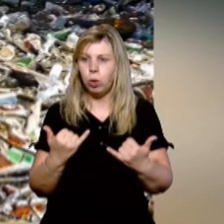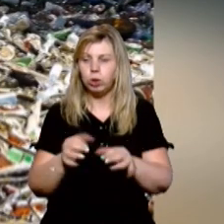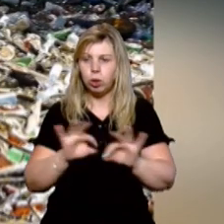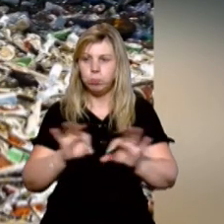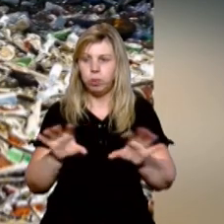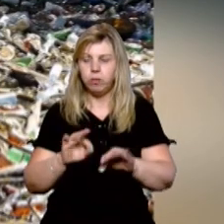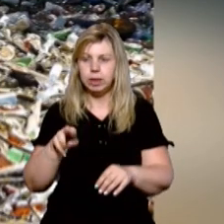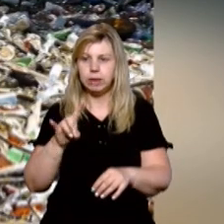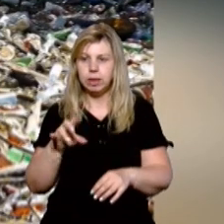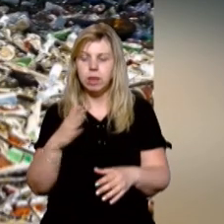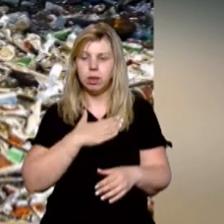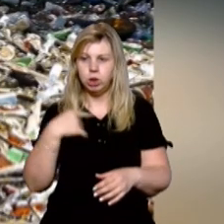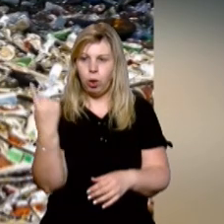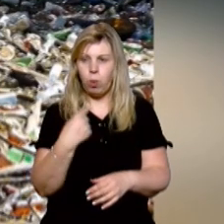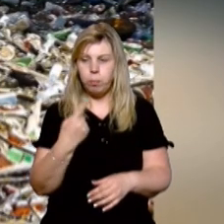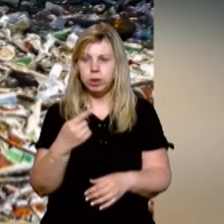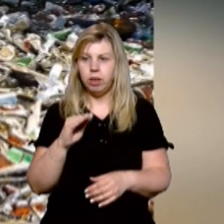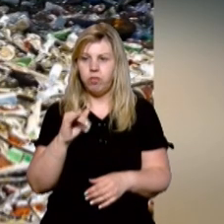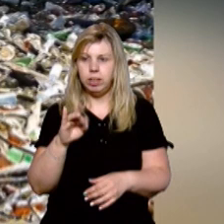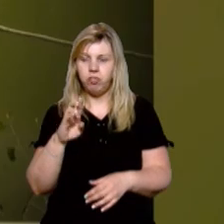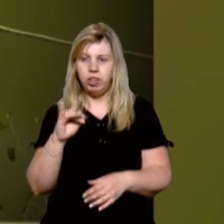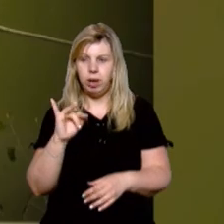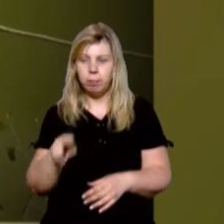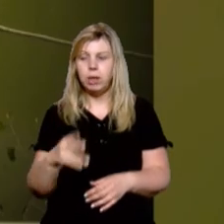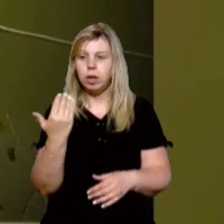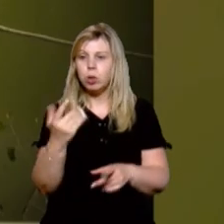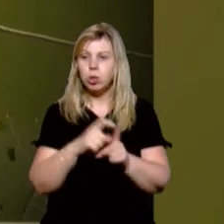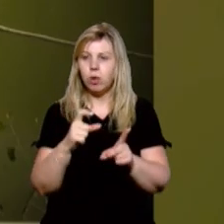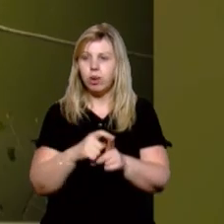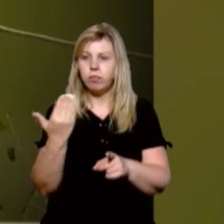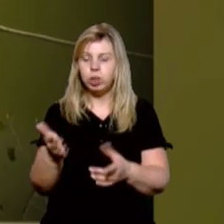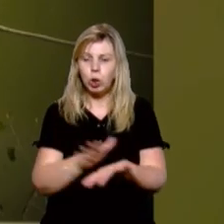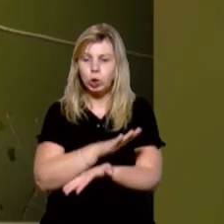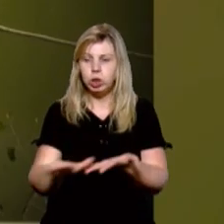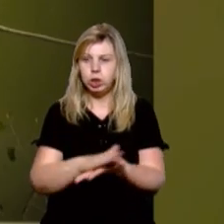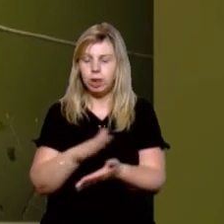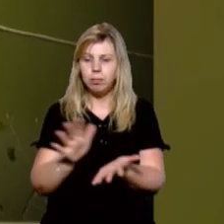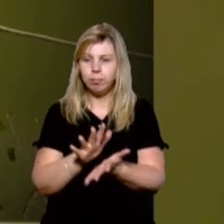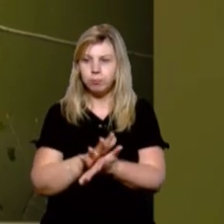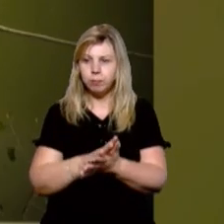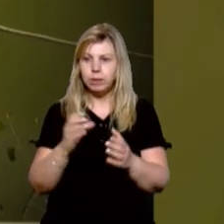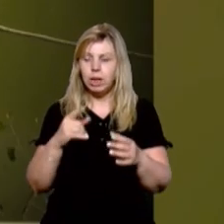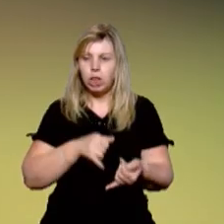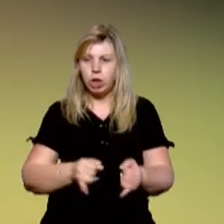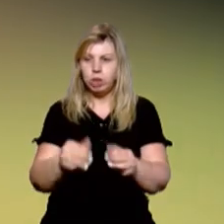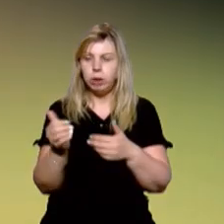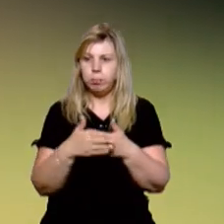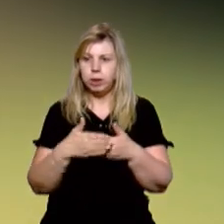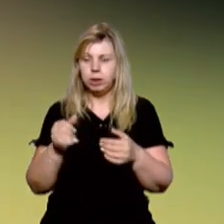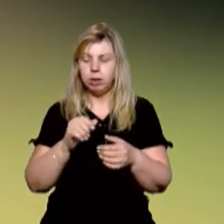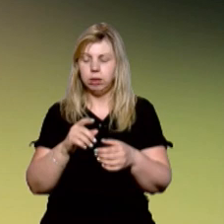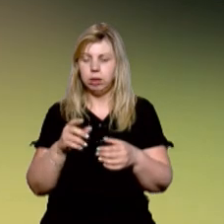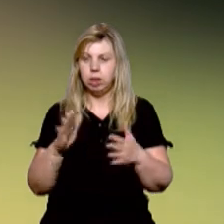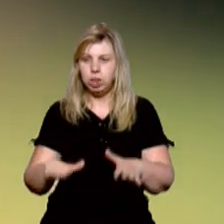розповів речник ДСНС нашій області Федір Філіп. За його словами, вони розчищають сміттєвий затор на річці біля села